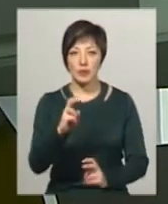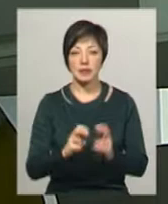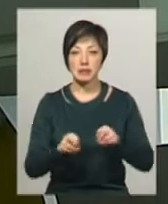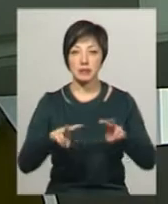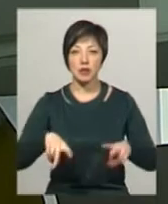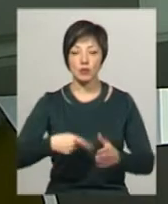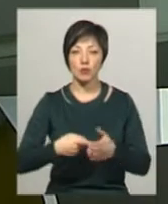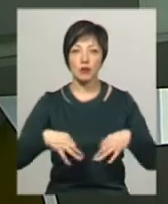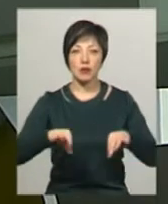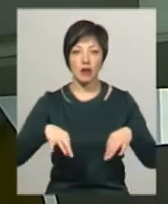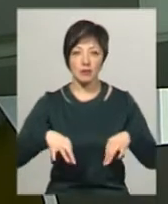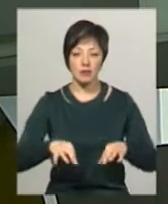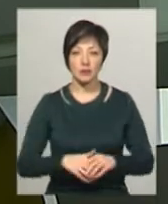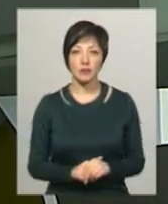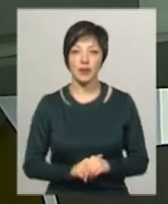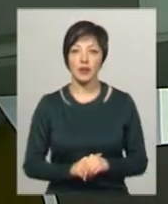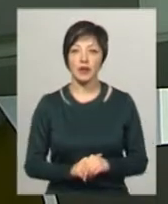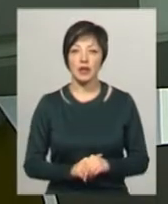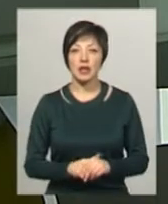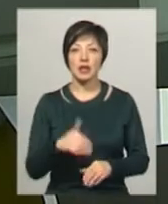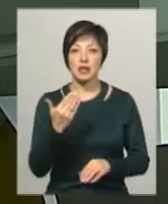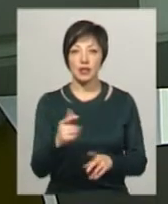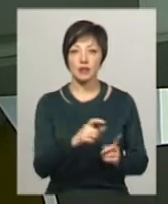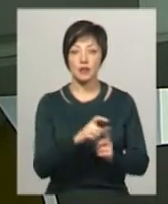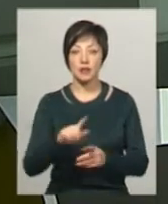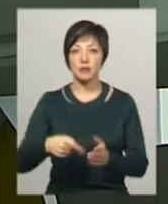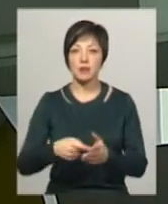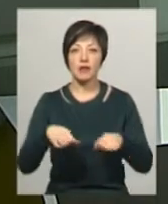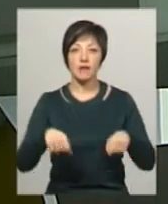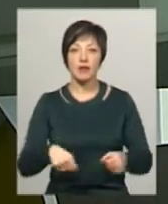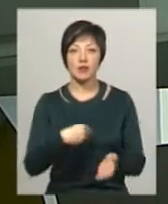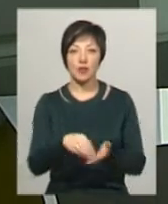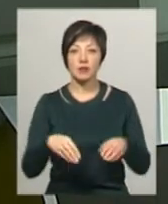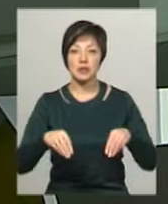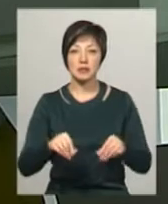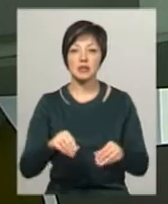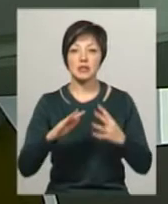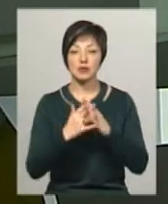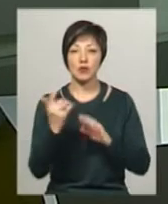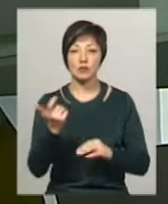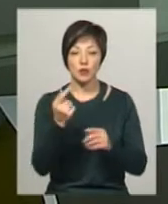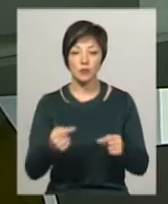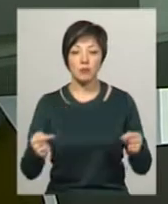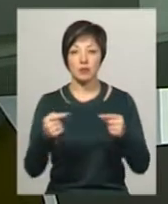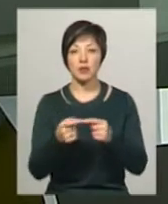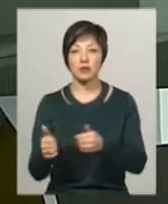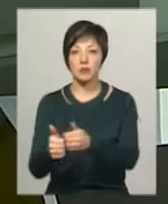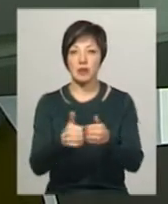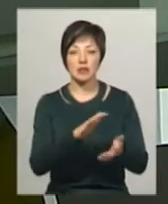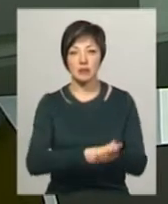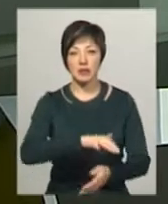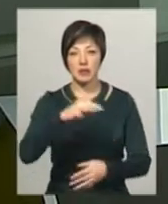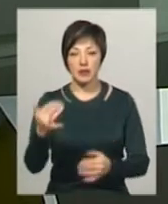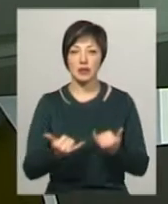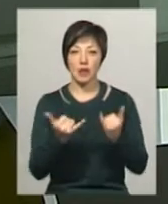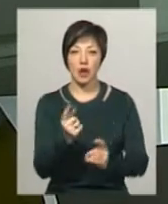«Спецкомунтранс» Євгенія Смолієнко. За її словами, міська влада закуповує землі сільськогосподарського призначення навколо сміттєзвалища для